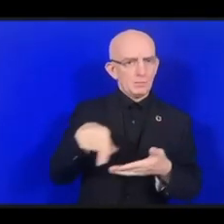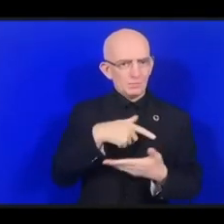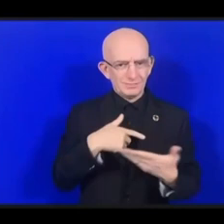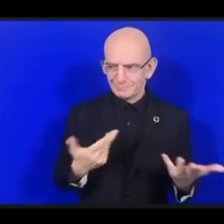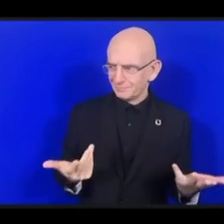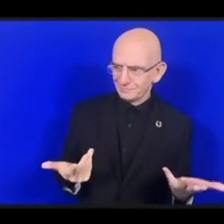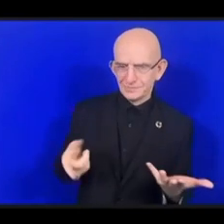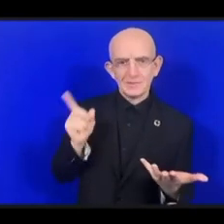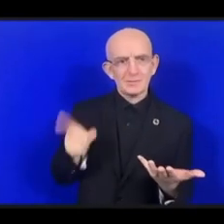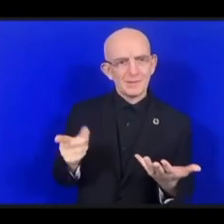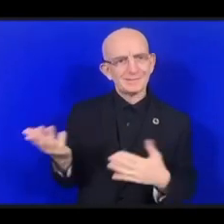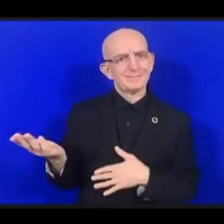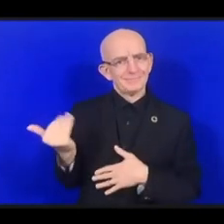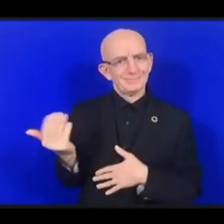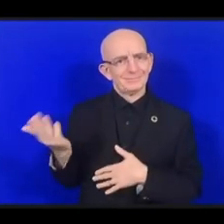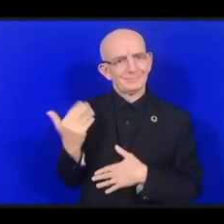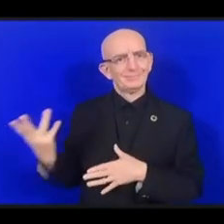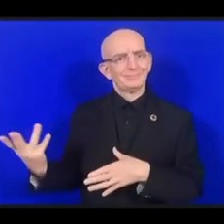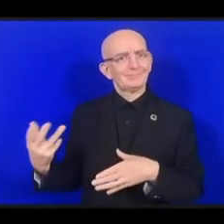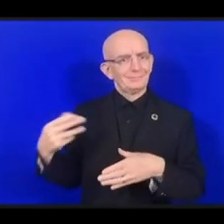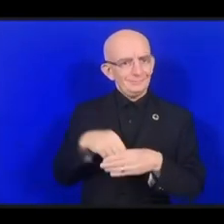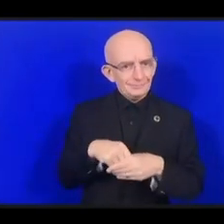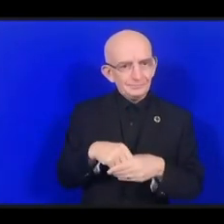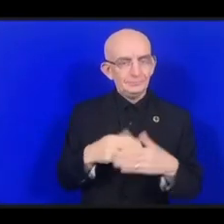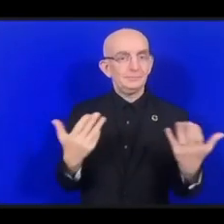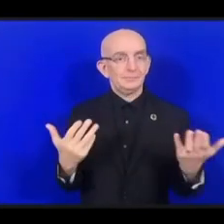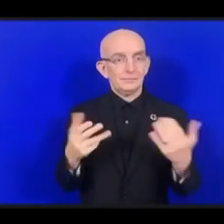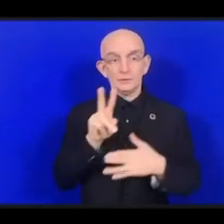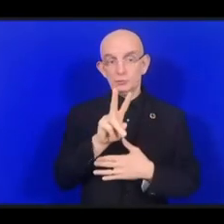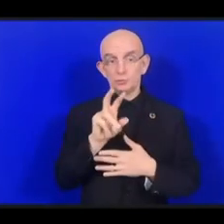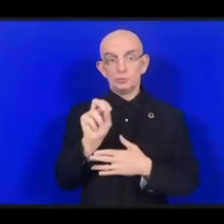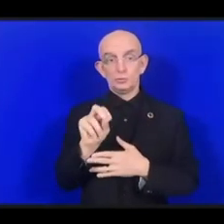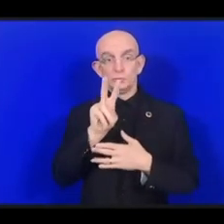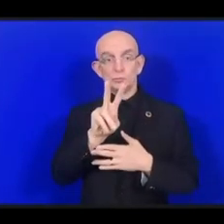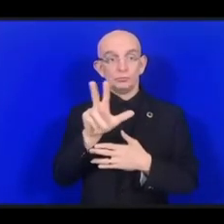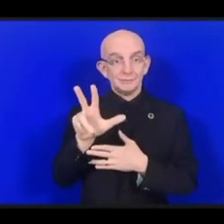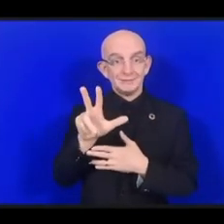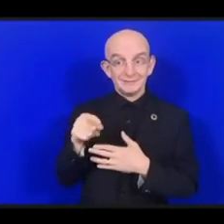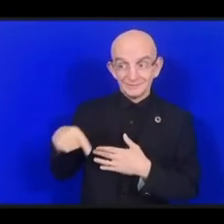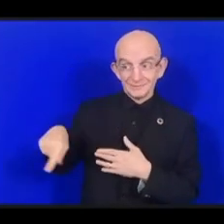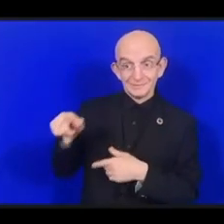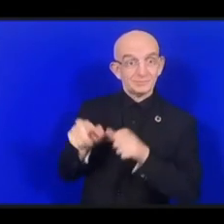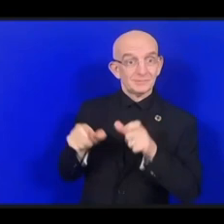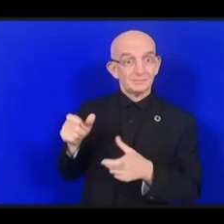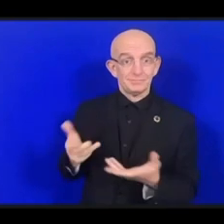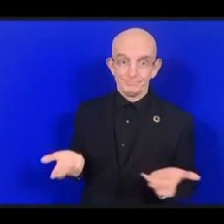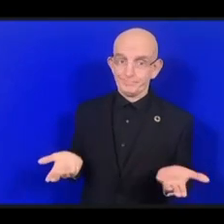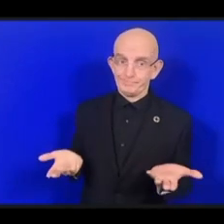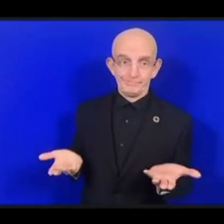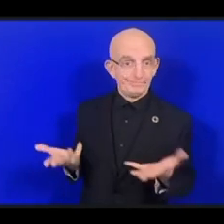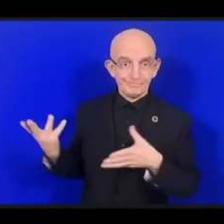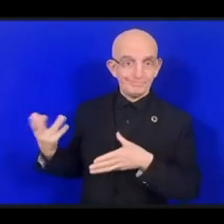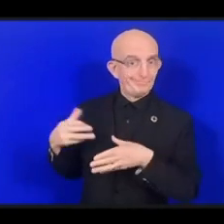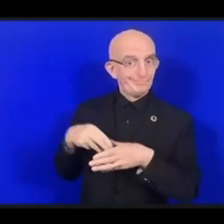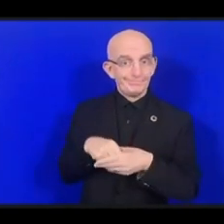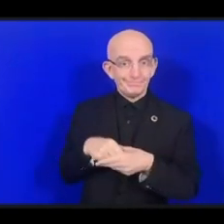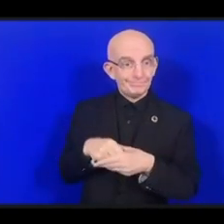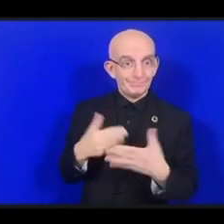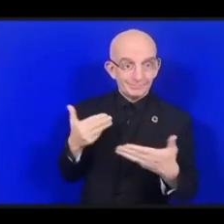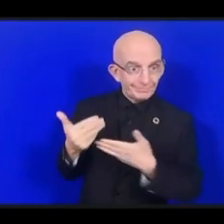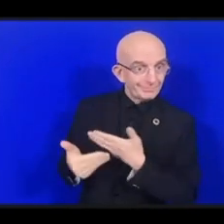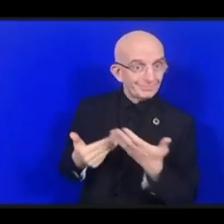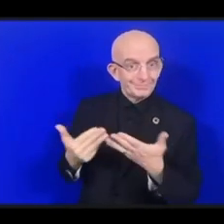еще не могут принимать участие в этом диалоге. В 2023 году у них все еще нет